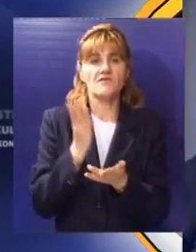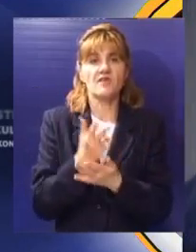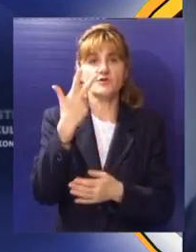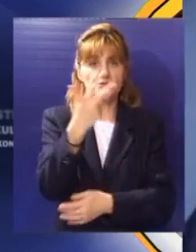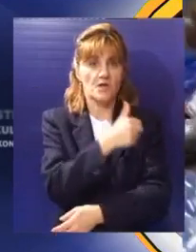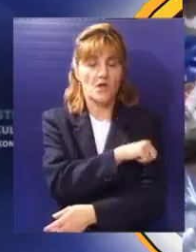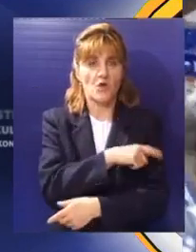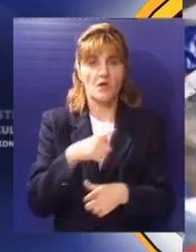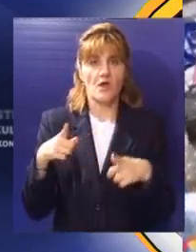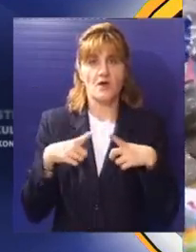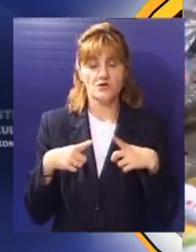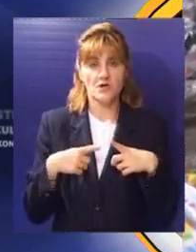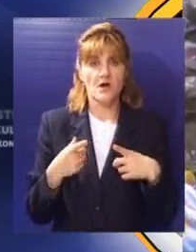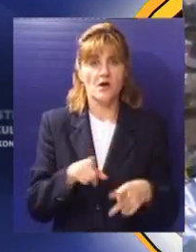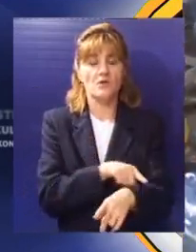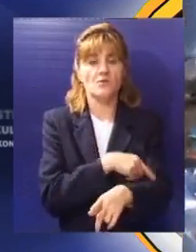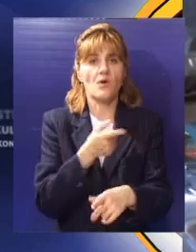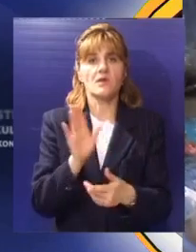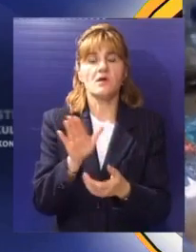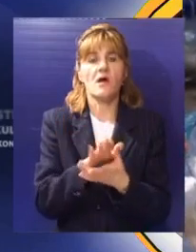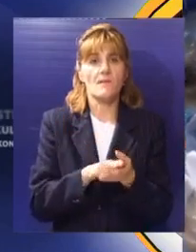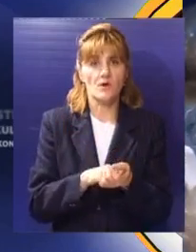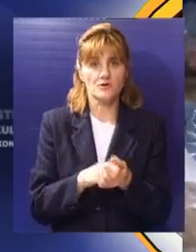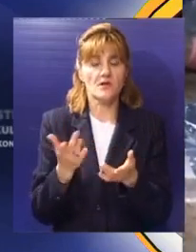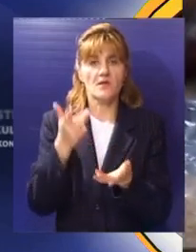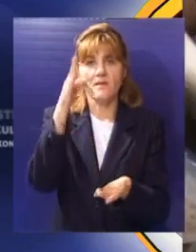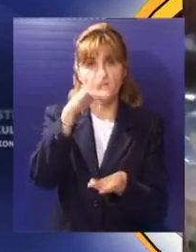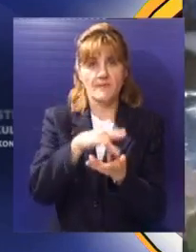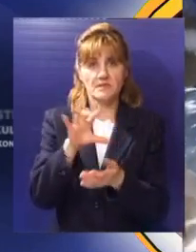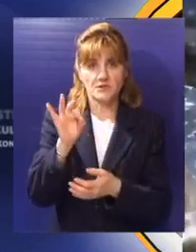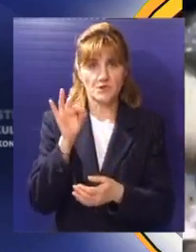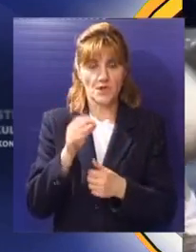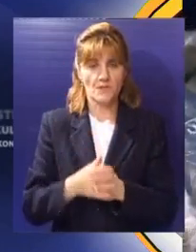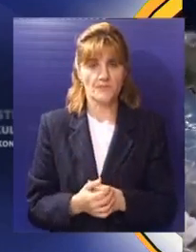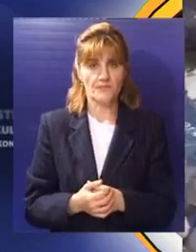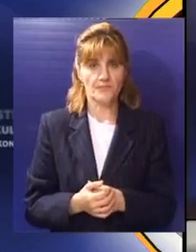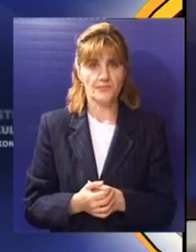godine, a da se nije pomaklo od početka, odnosno određivanja lokacije.